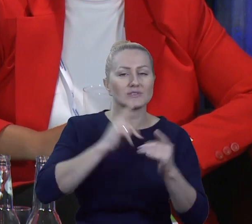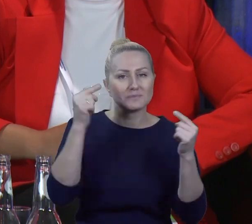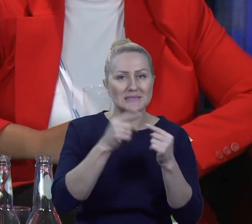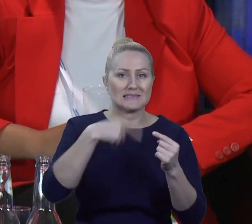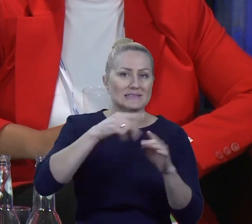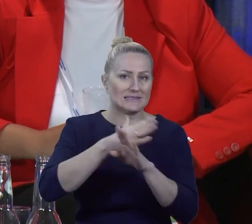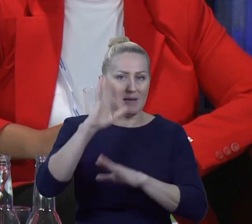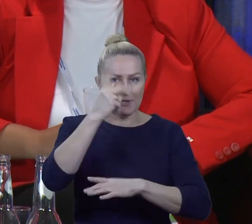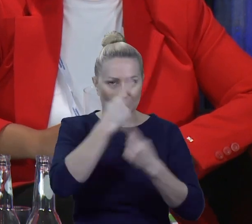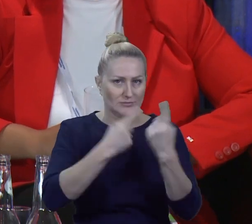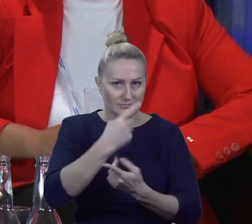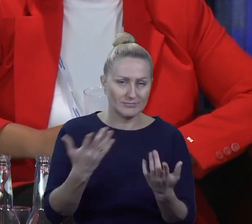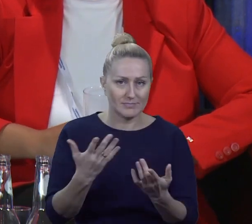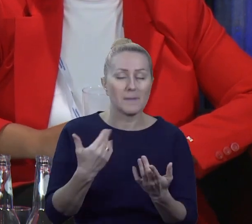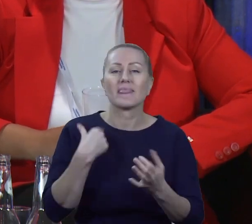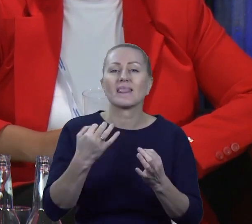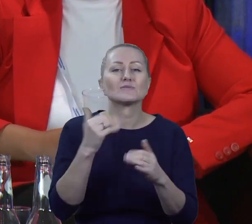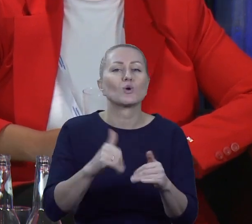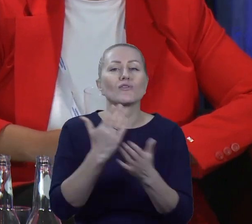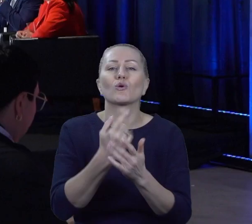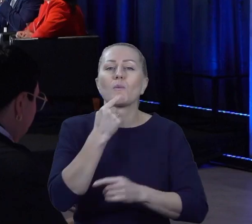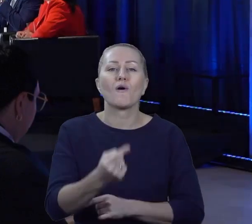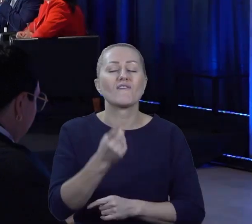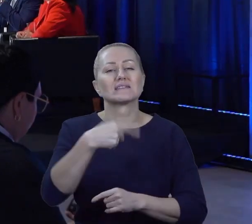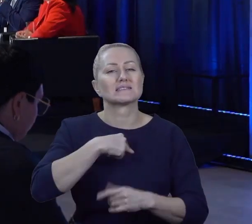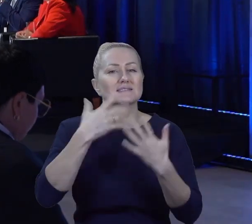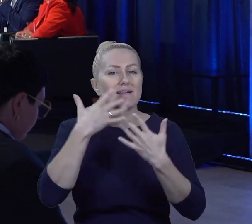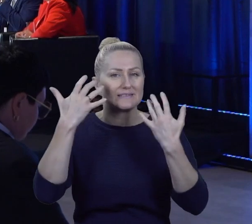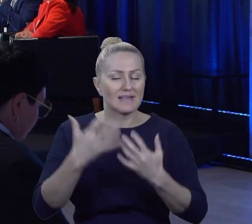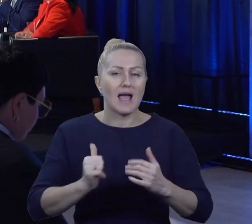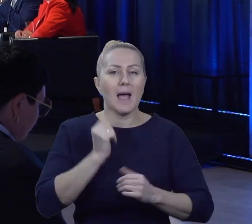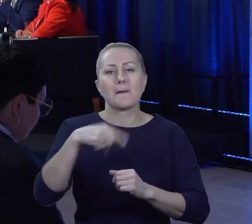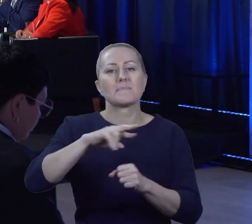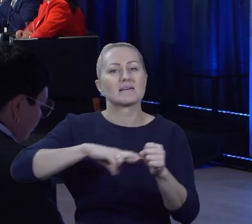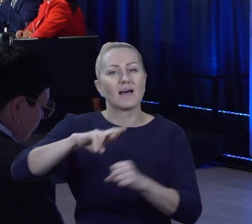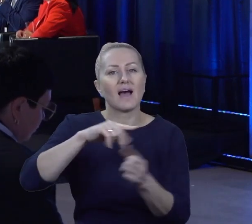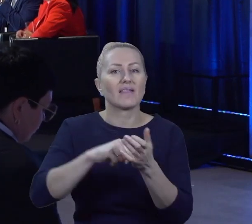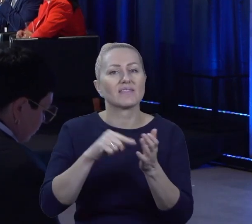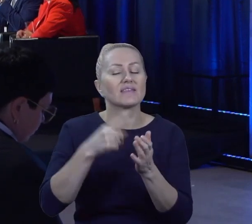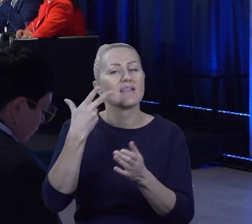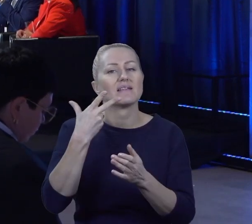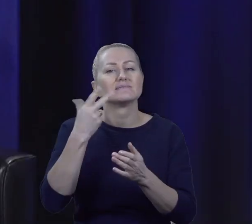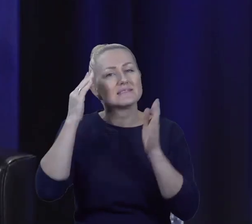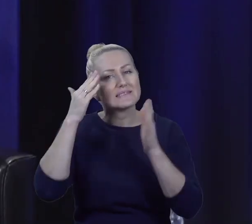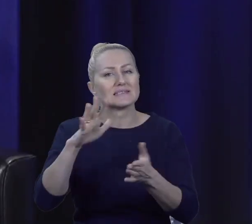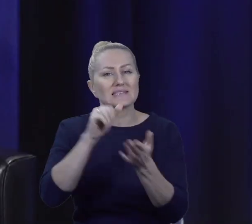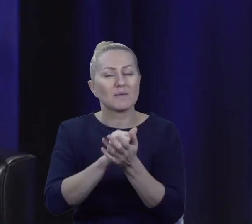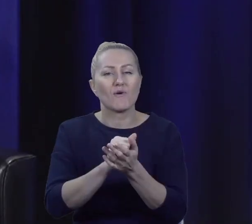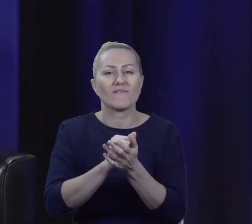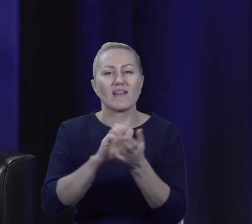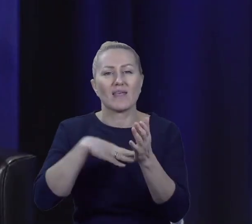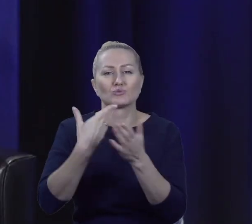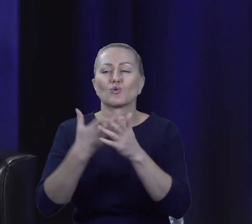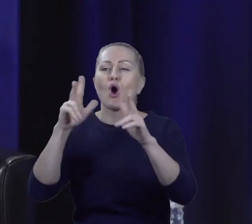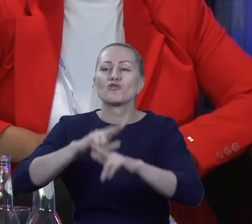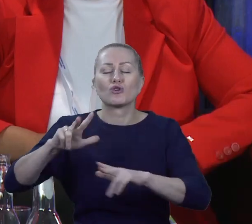zastanawiać. Ja mogę tylko powiedzieć, że ja bym chciał, żeby radni zamiast zajmować się rzeczami, na przykład rodziną jakiegoś lekarza,